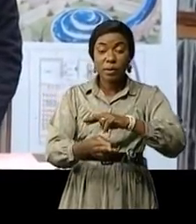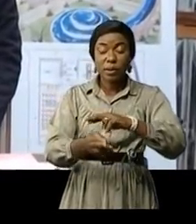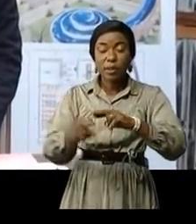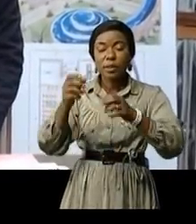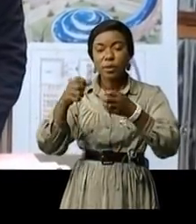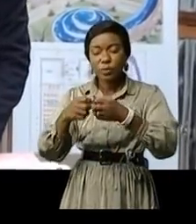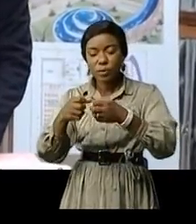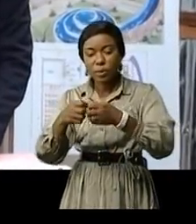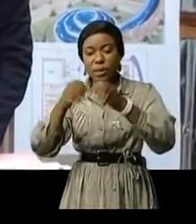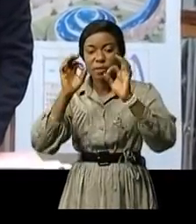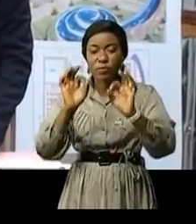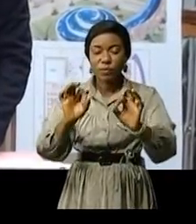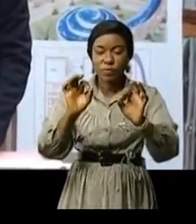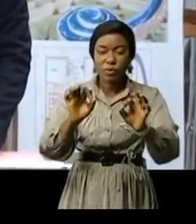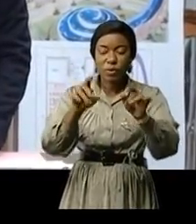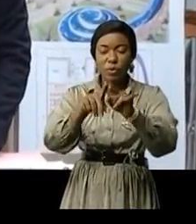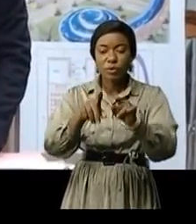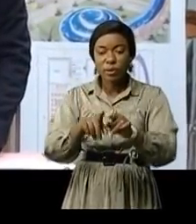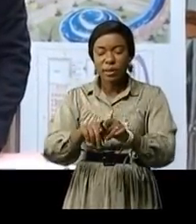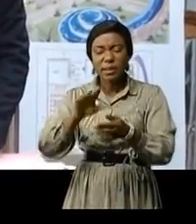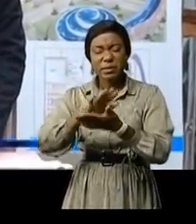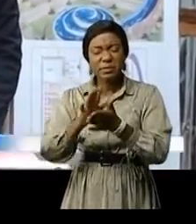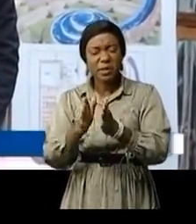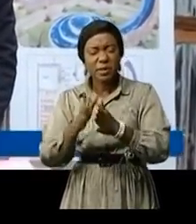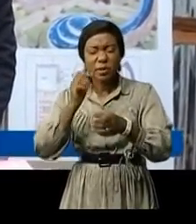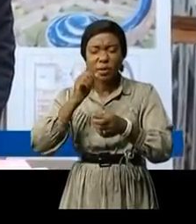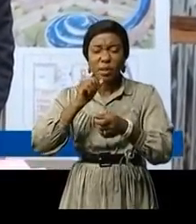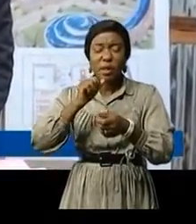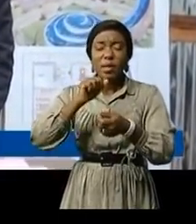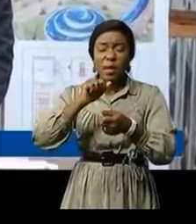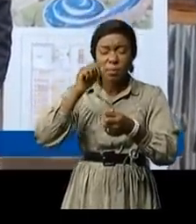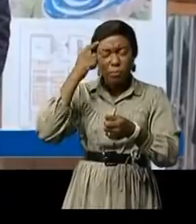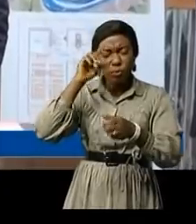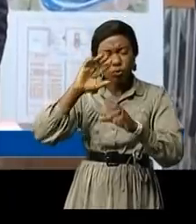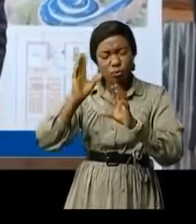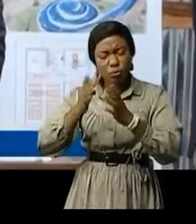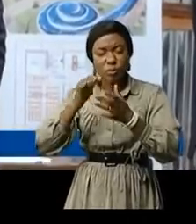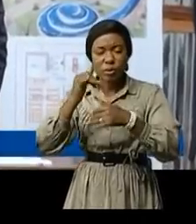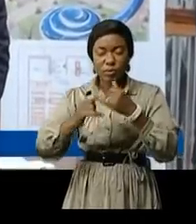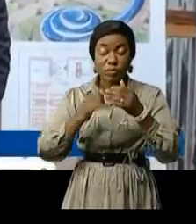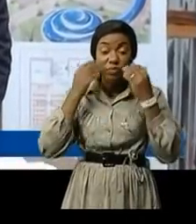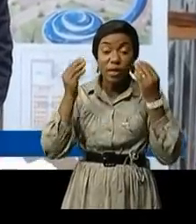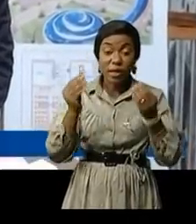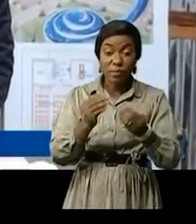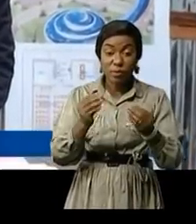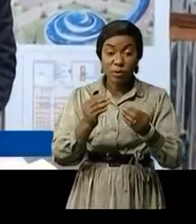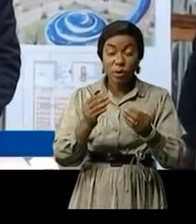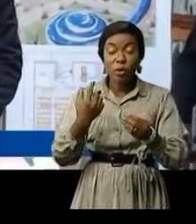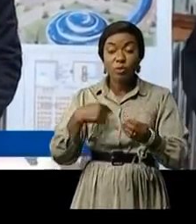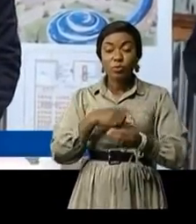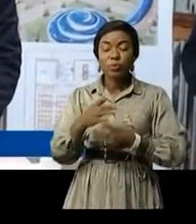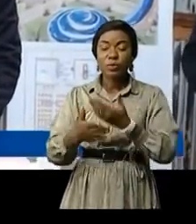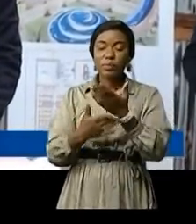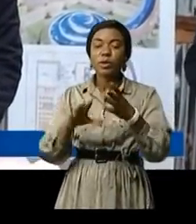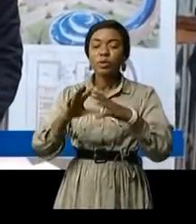renouvelables sans devenir un enjeu mondial. Ainsi, nous désertons les utilisateurs